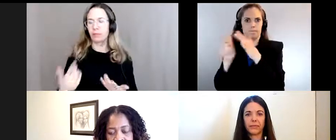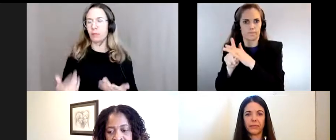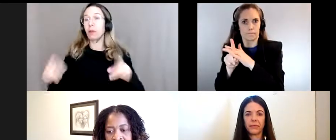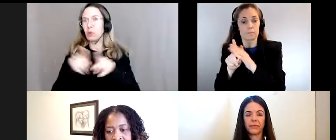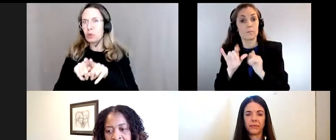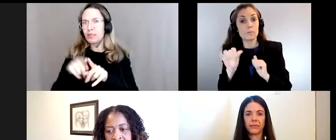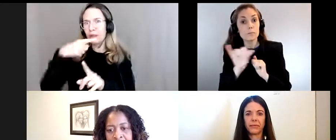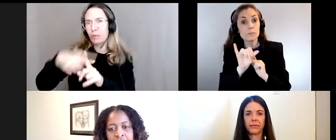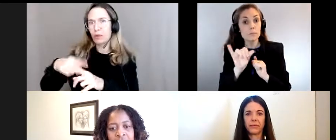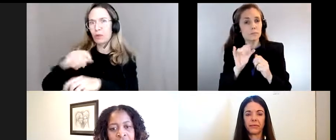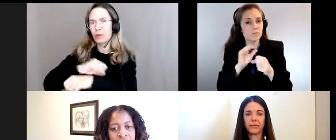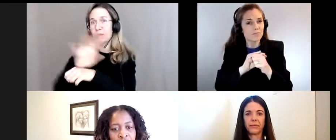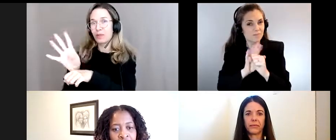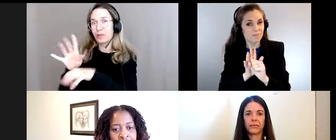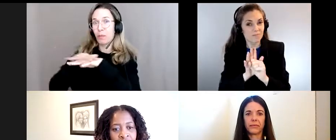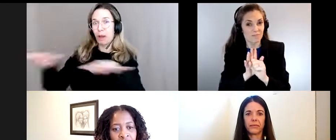pandémie